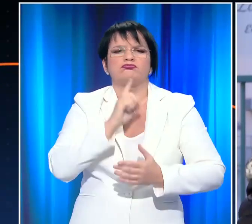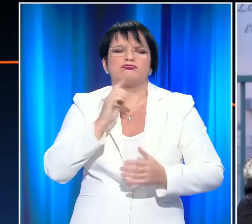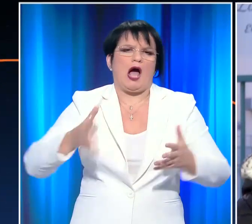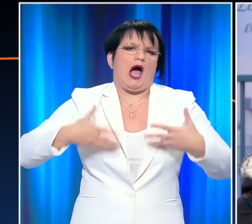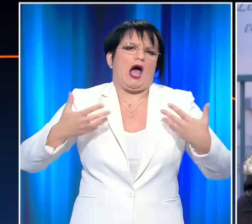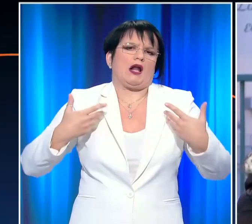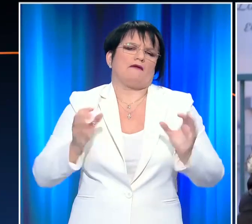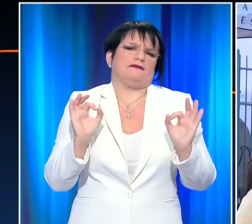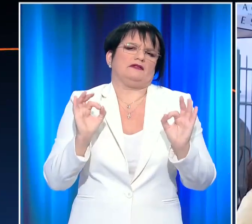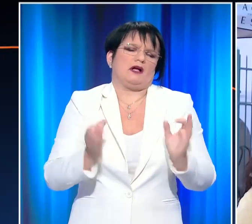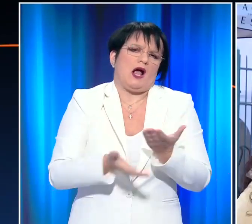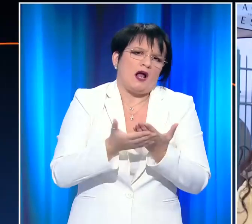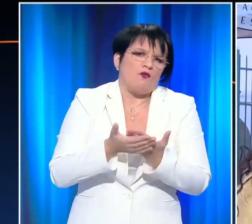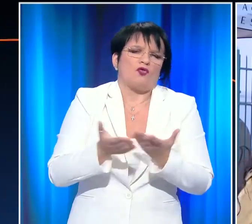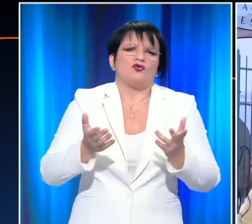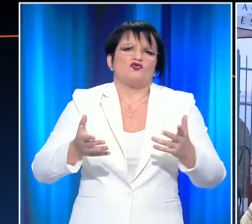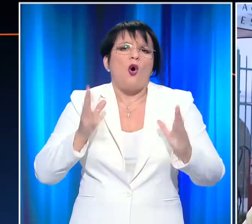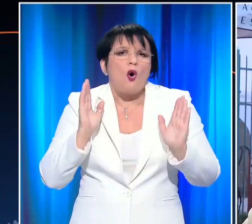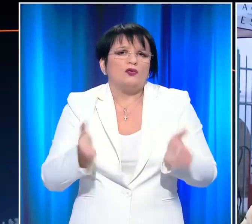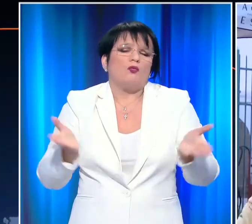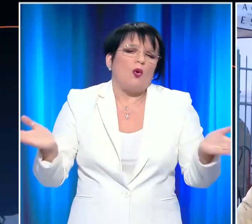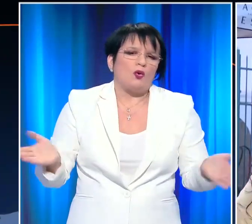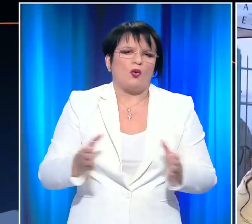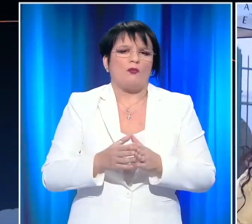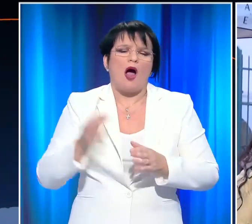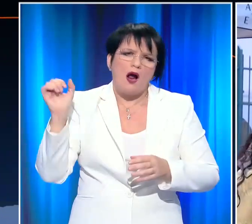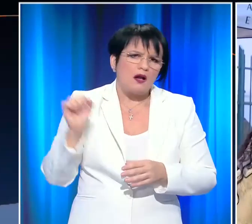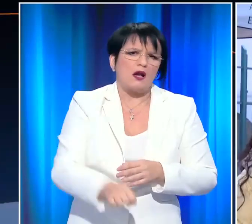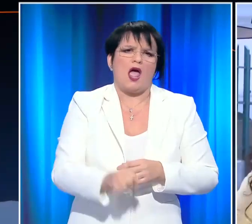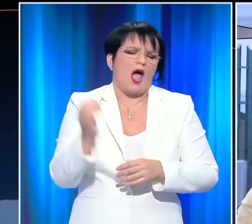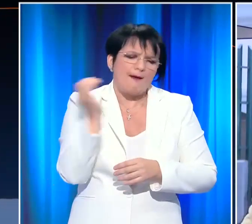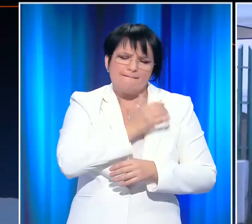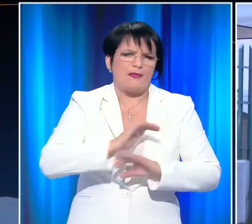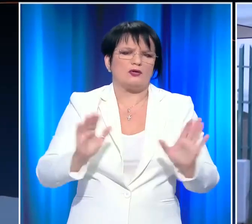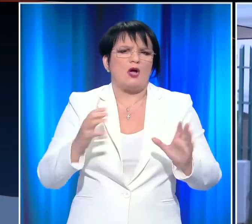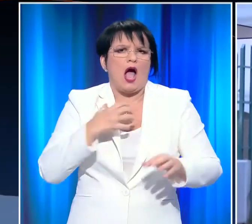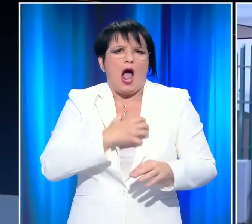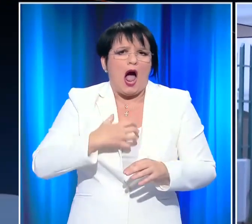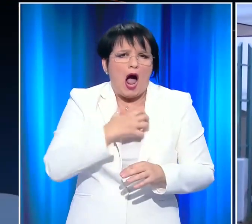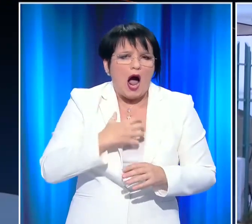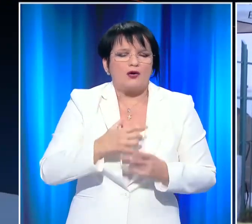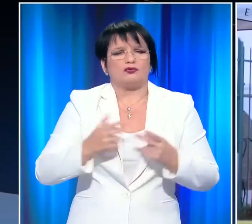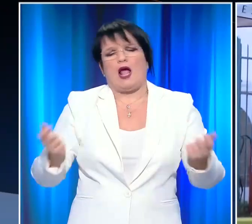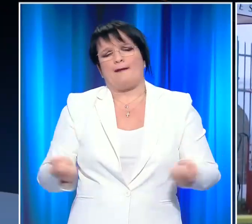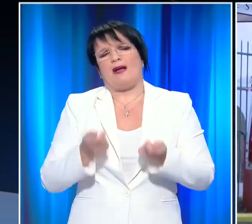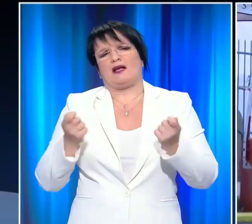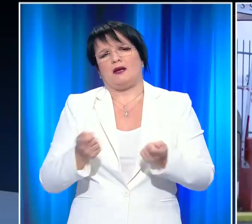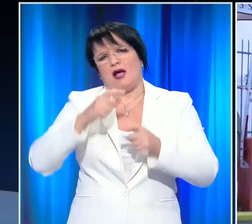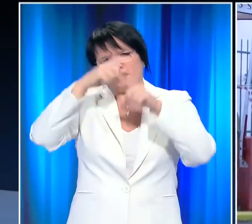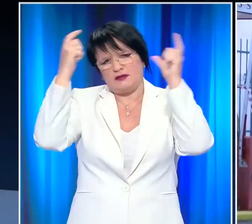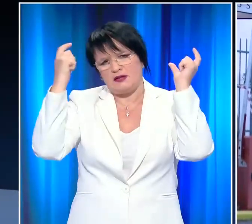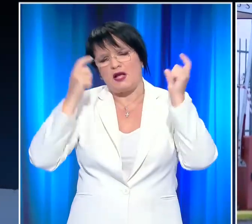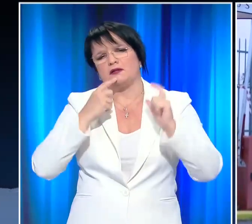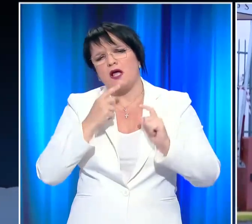βοηθήσουμε και εμείς όπως μπορούμε. Σχεδόν αμέσως είπα το ναι. Σίγουρα υπάρχει ένα άγχος, αλλά είμαστε επαγγελματίες υγείας. Θα λάβουμε